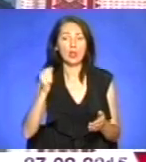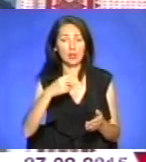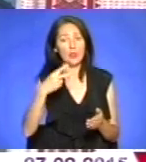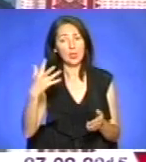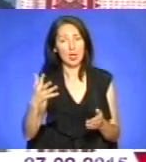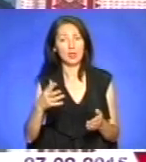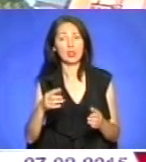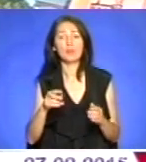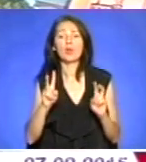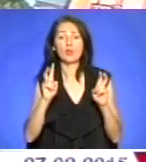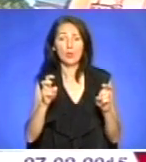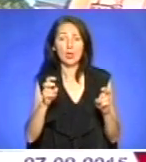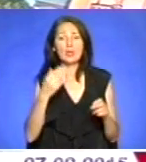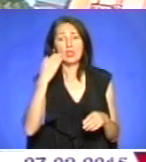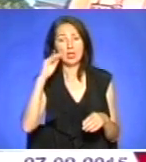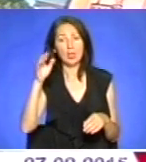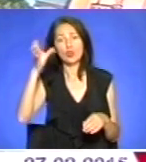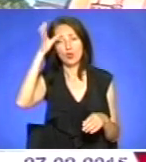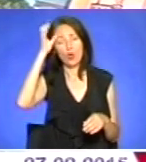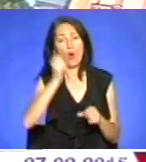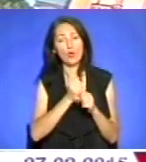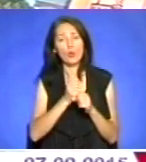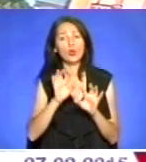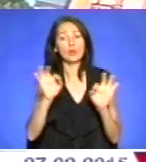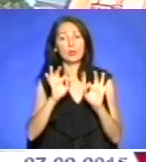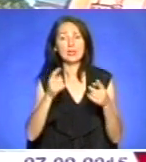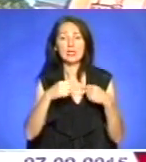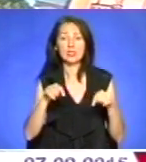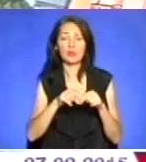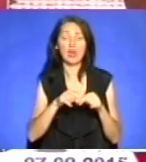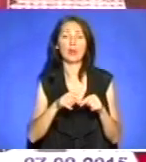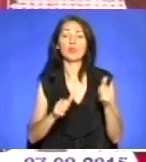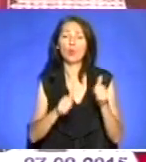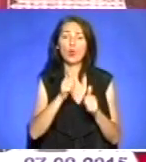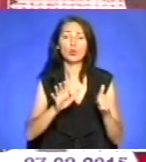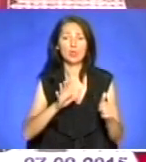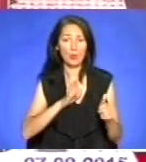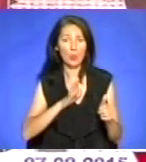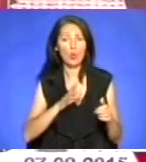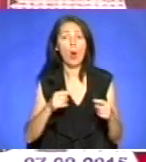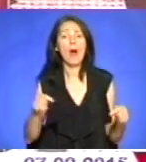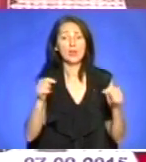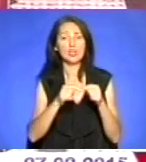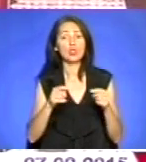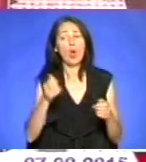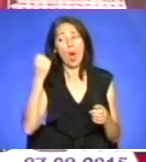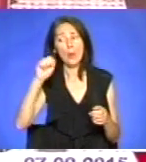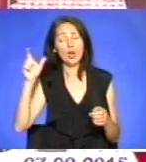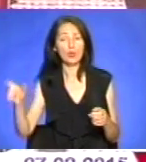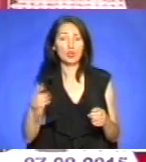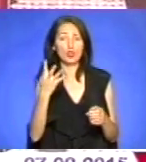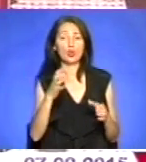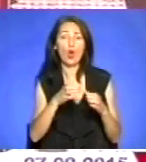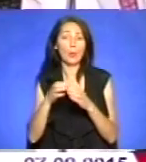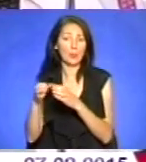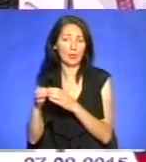наукову роботу в інформаційній сфері. У рамках конкурсу було визначено переможців у чотирьох номінаціях, тому це вагоме